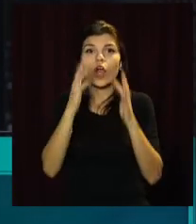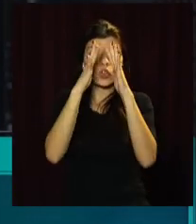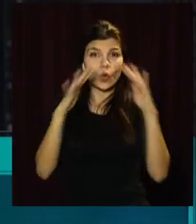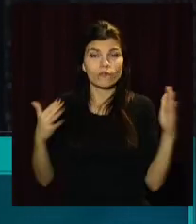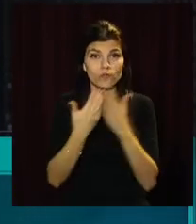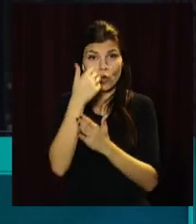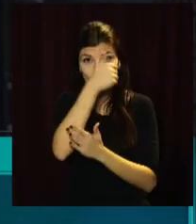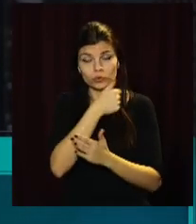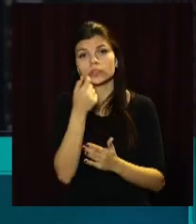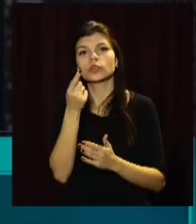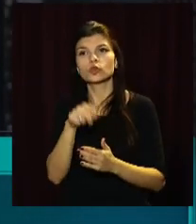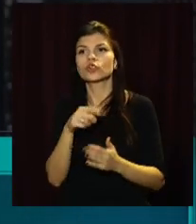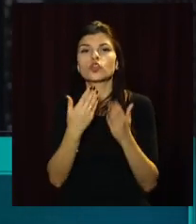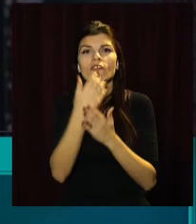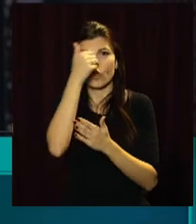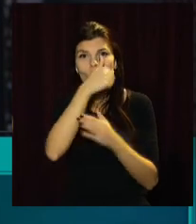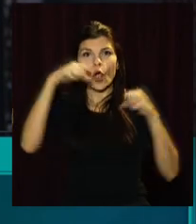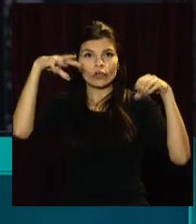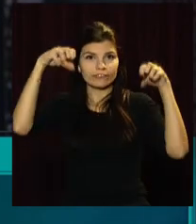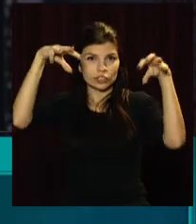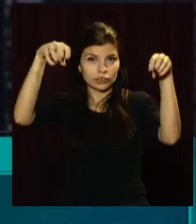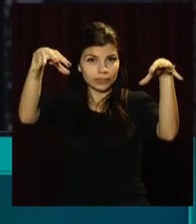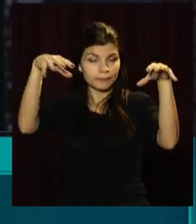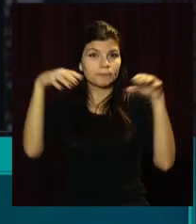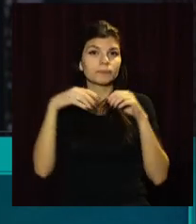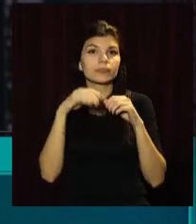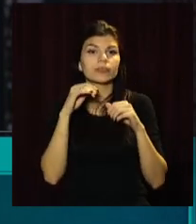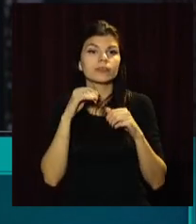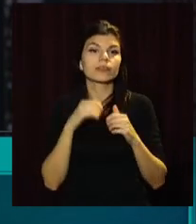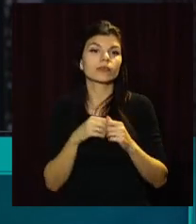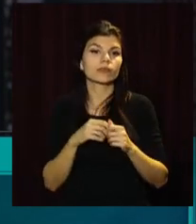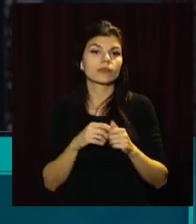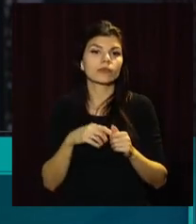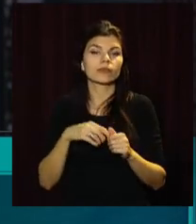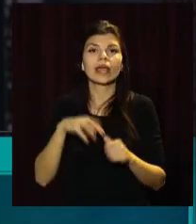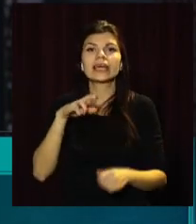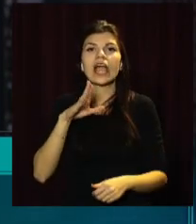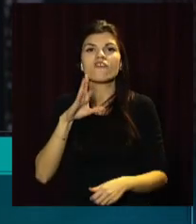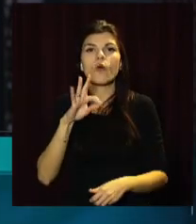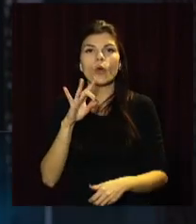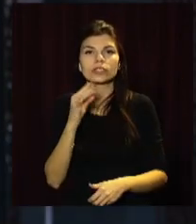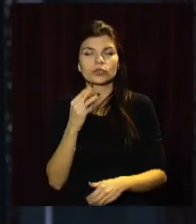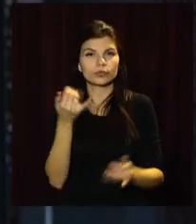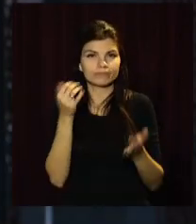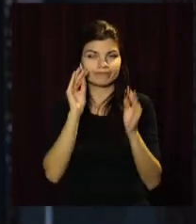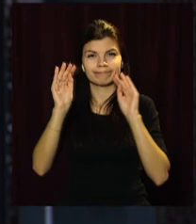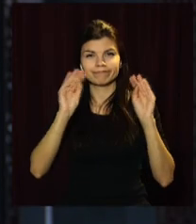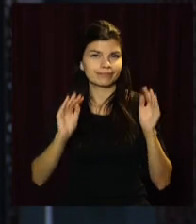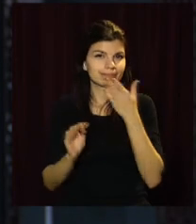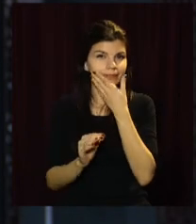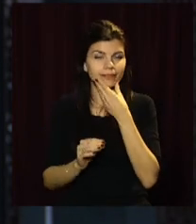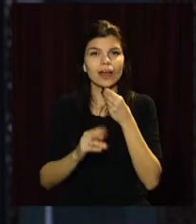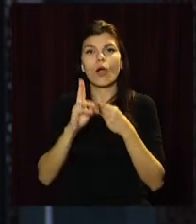а також новогоднім освіщенням і убранством ул. Євроницького, ул.